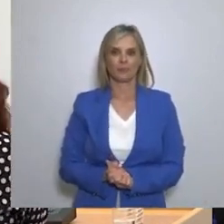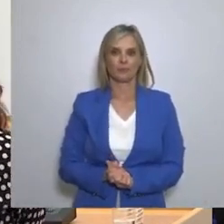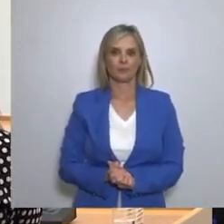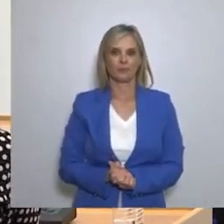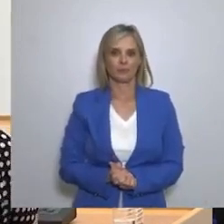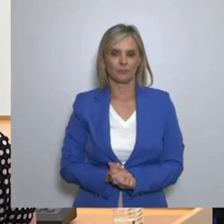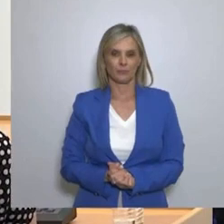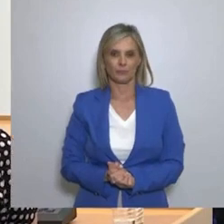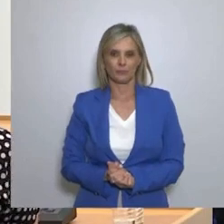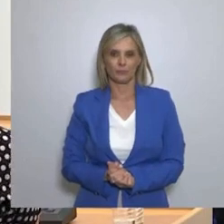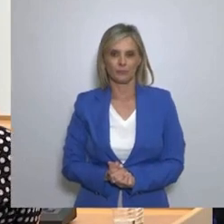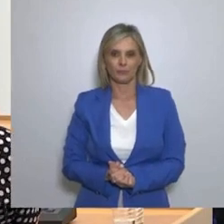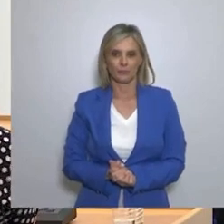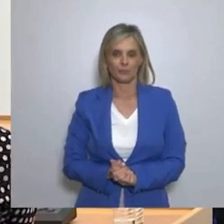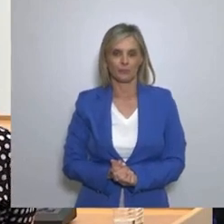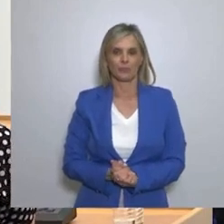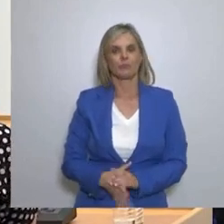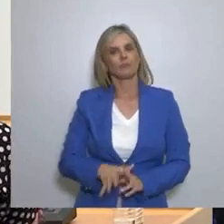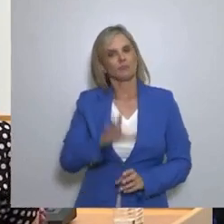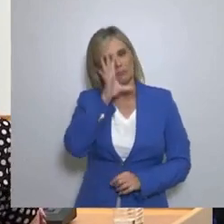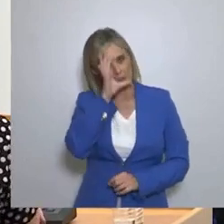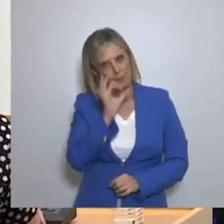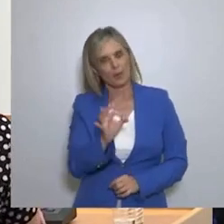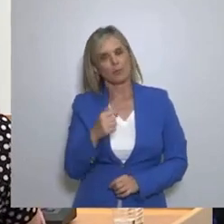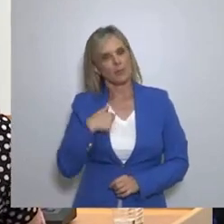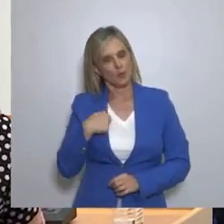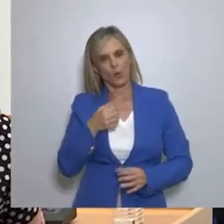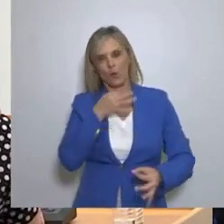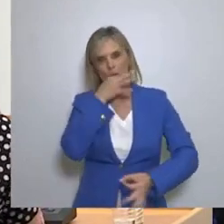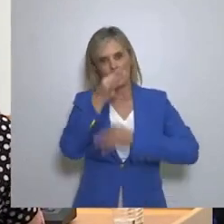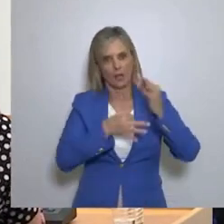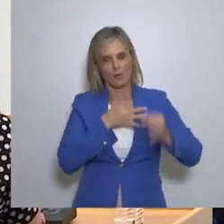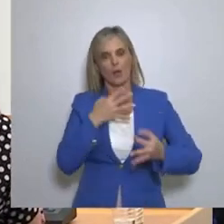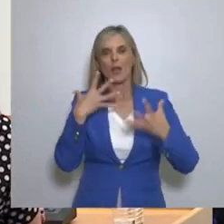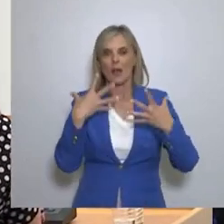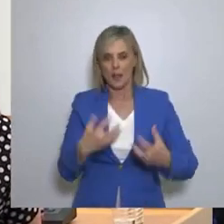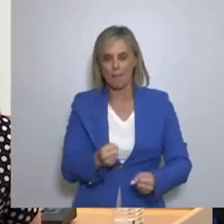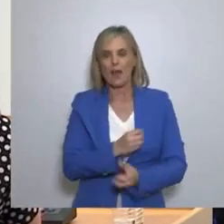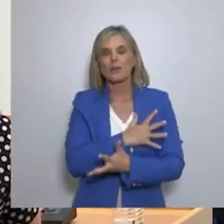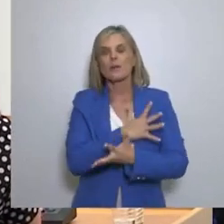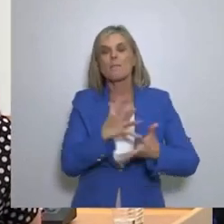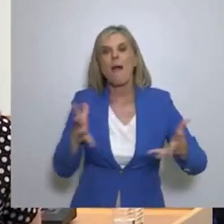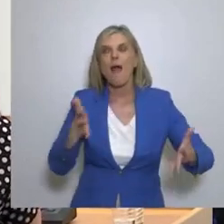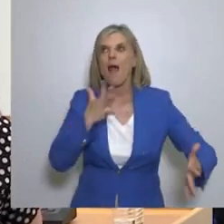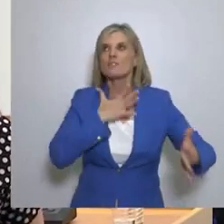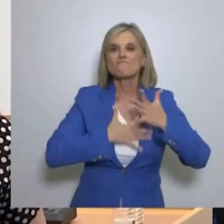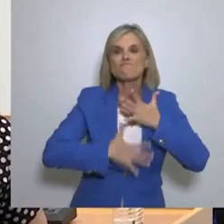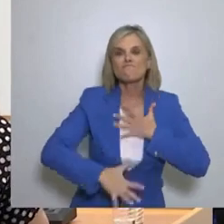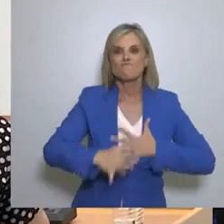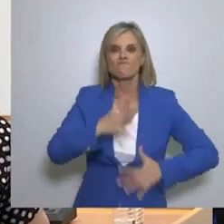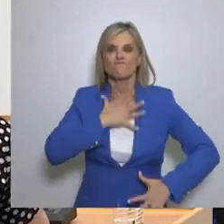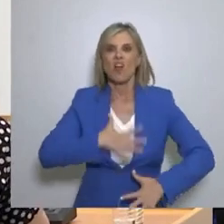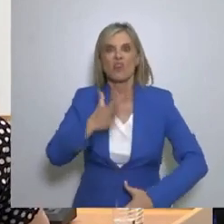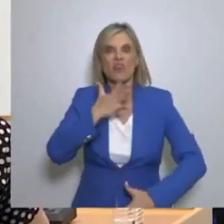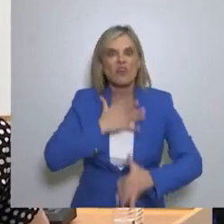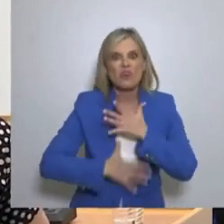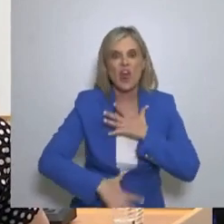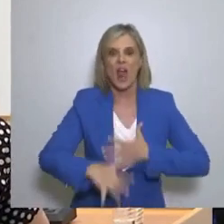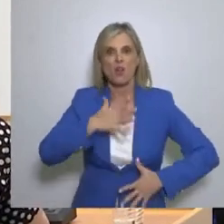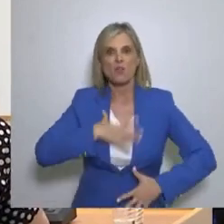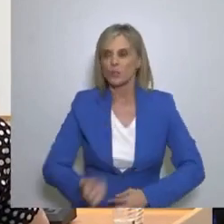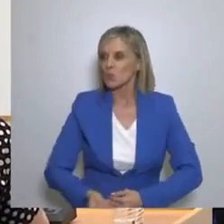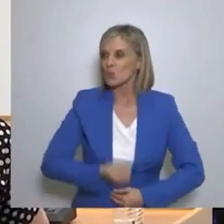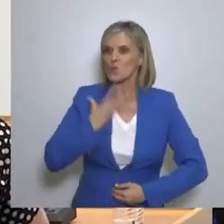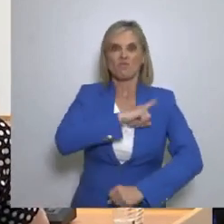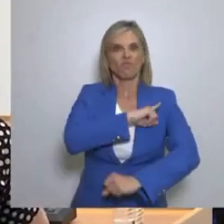απαντήθηκε Από τα λεγόμενα του Πρόεδρου Πραγματικά εγώ θα συμπληρώσω Ότι υπάρχει μια τεράστια θέληση Και μια ισχυρή